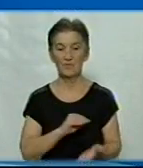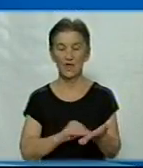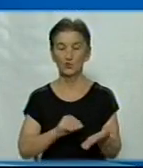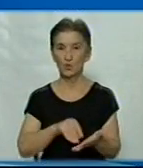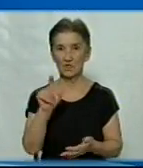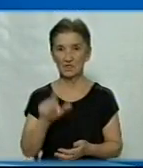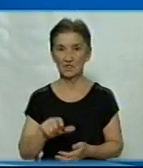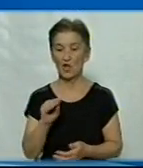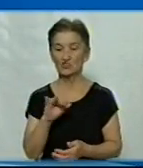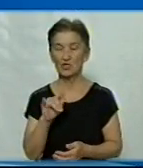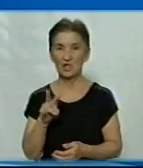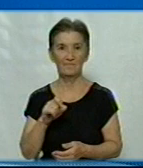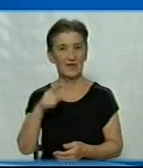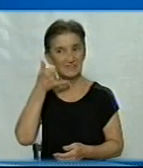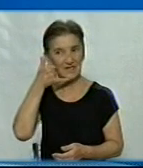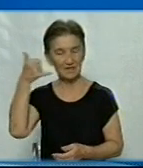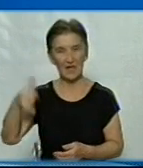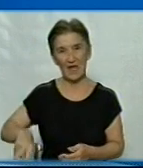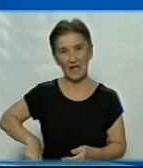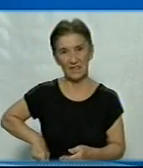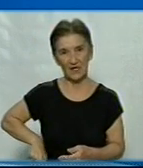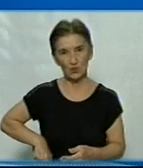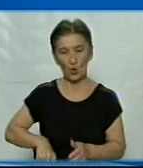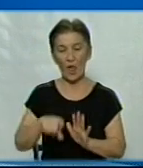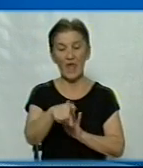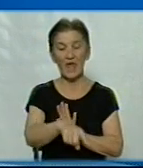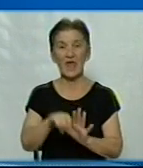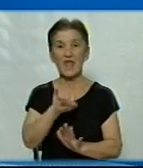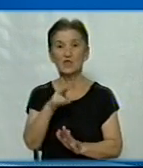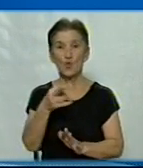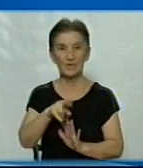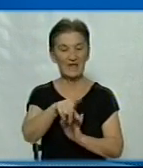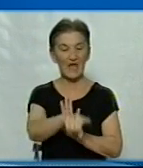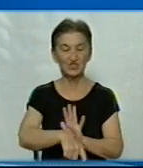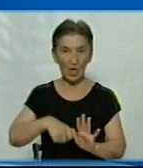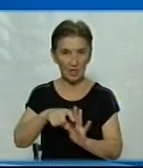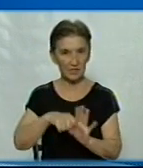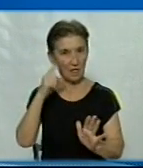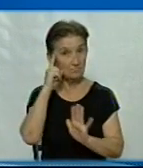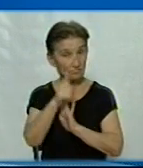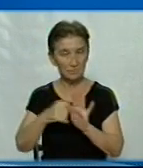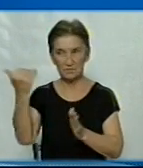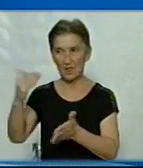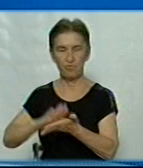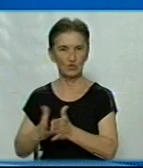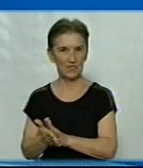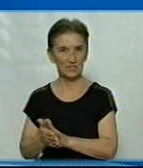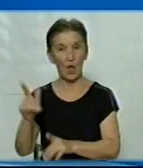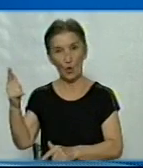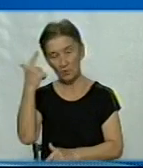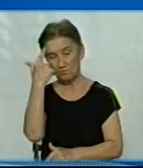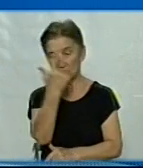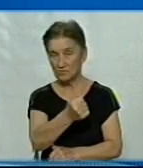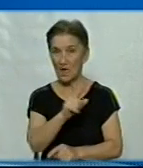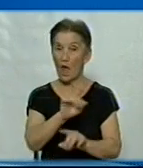Суспільного Олена Жикалова зателефонувала директору інгульської шахти Вадиму Косаренку, щоб дізнатися позицію підприємства. Він повідомив, що